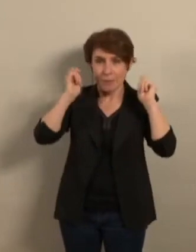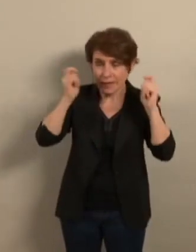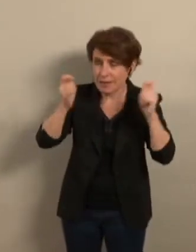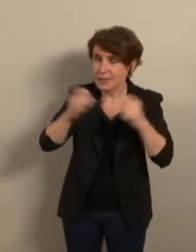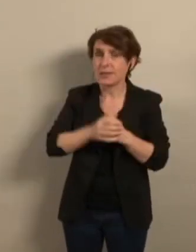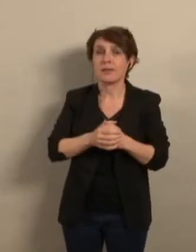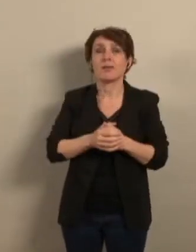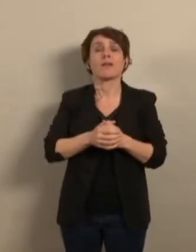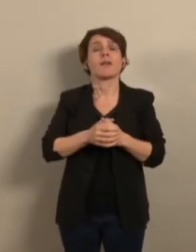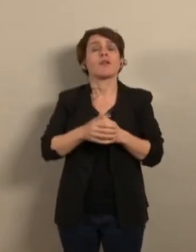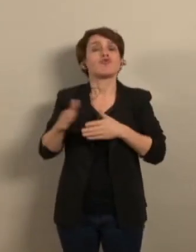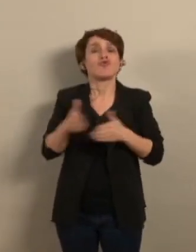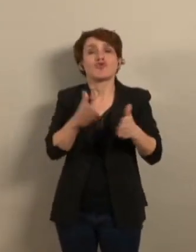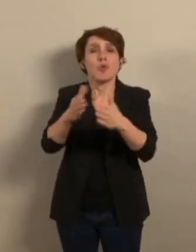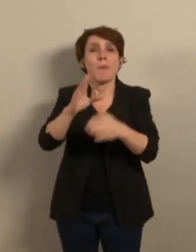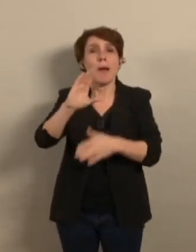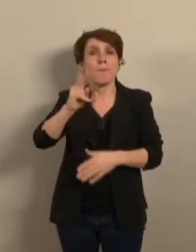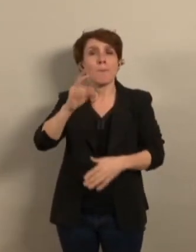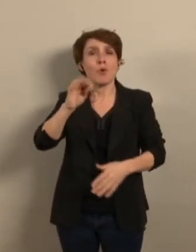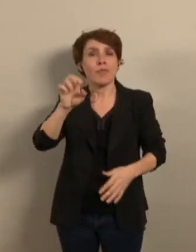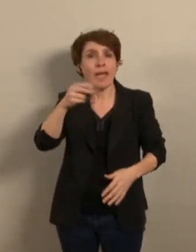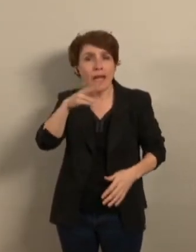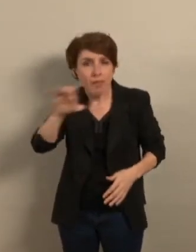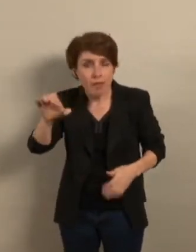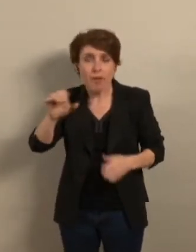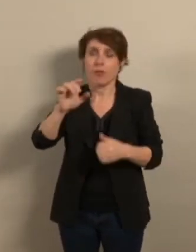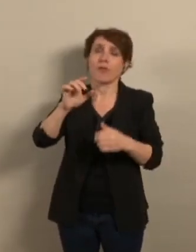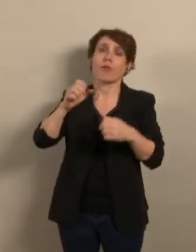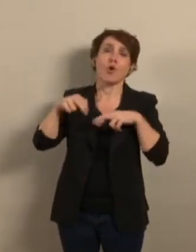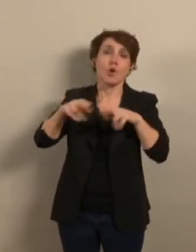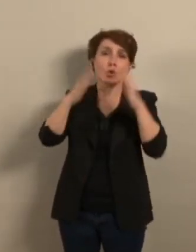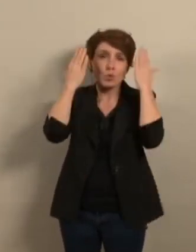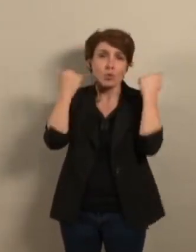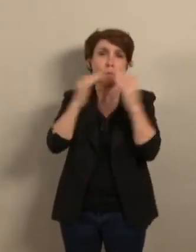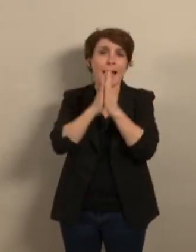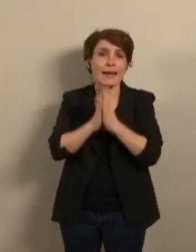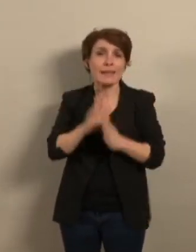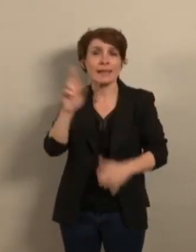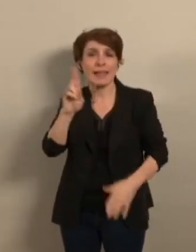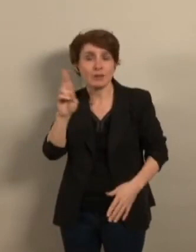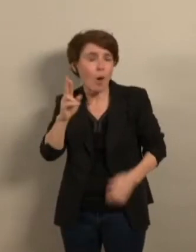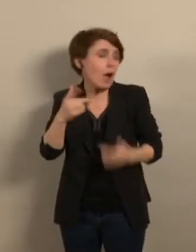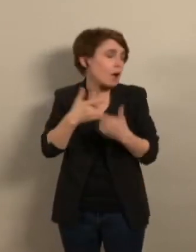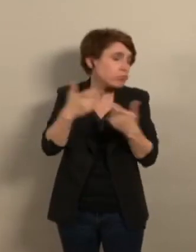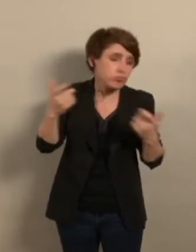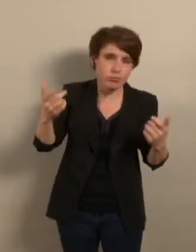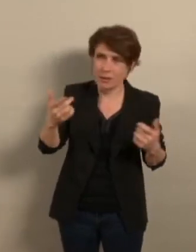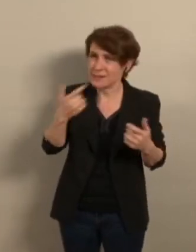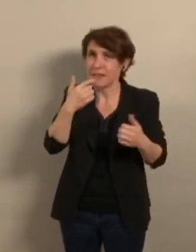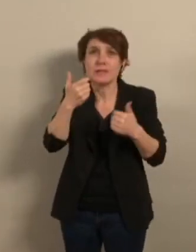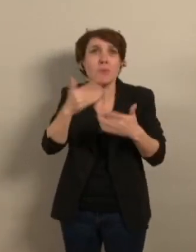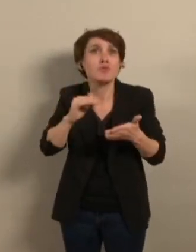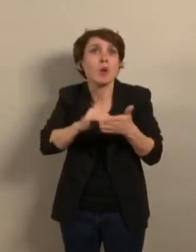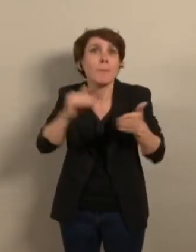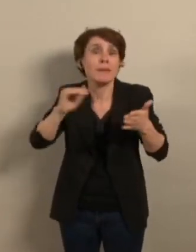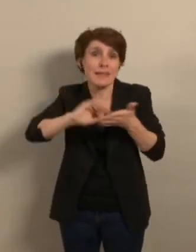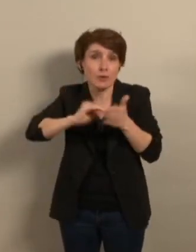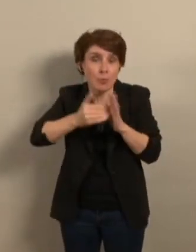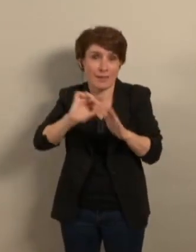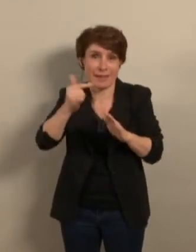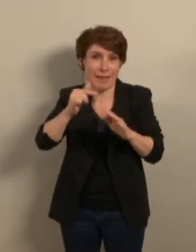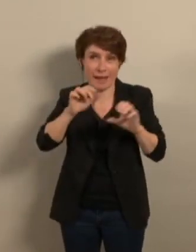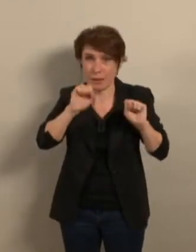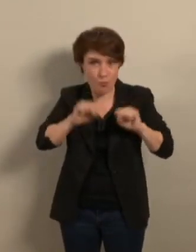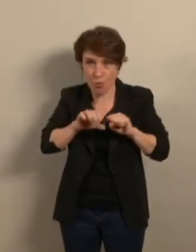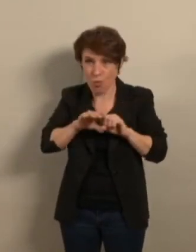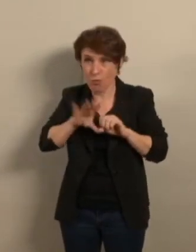Chemin de la Poterne, etc. En tout, nous disposons de milliers de mètres carrés qui pourraient accueillir les services municipaux,